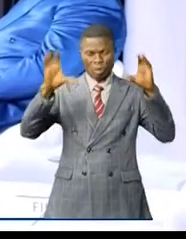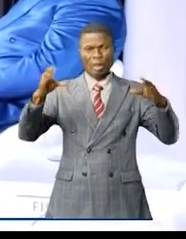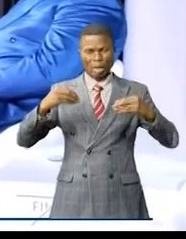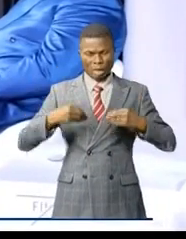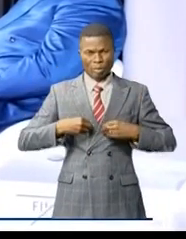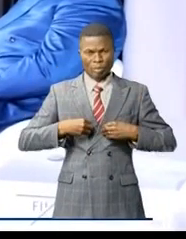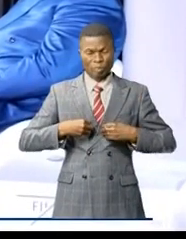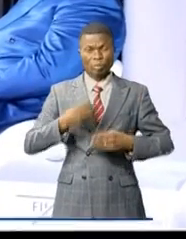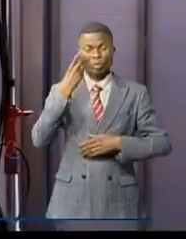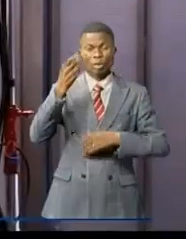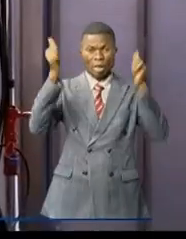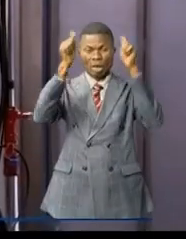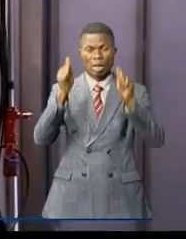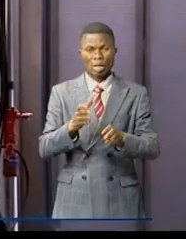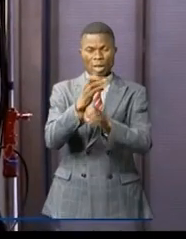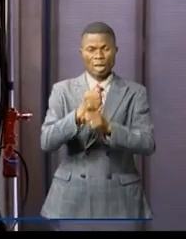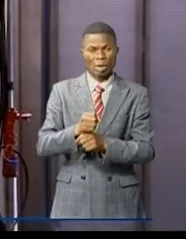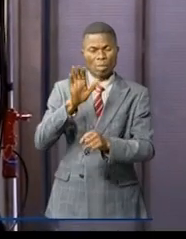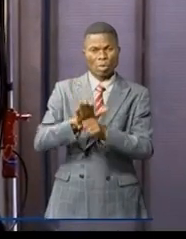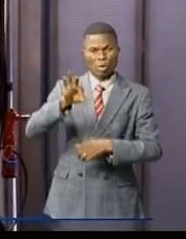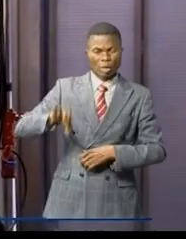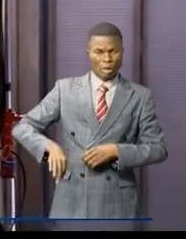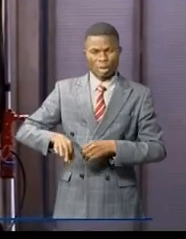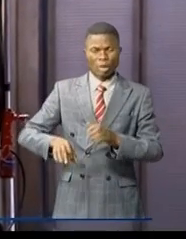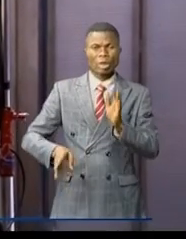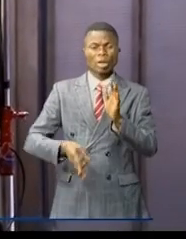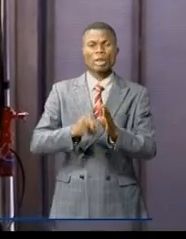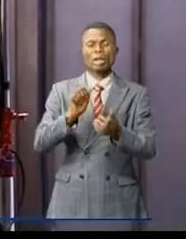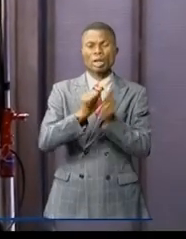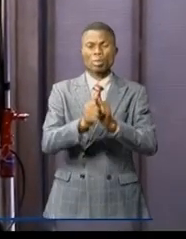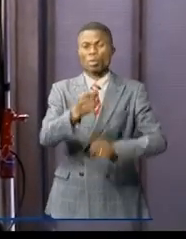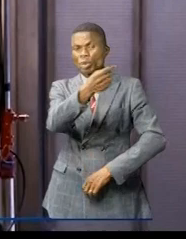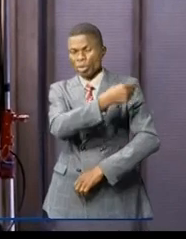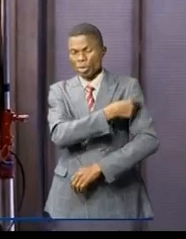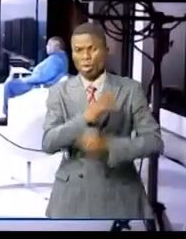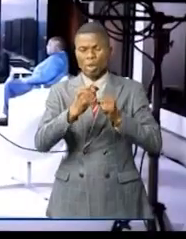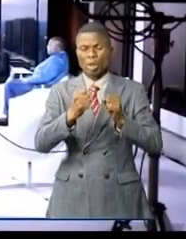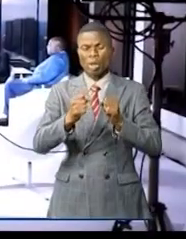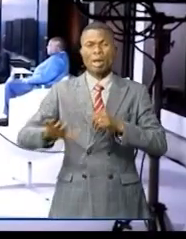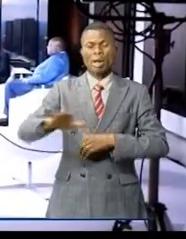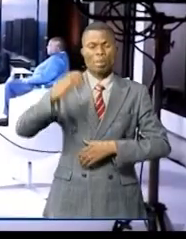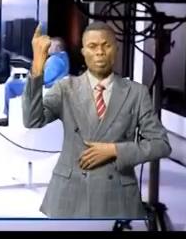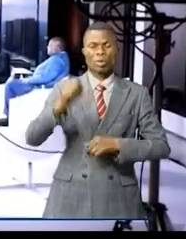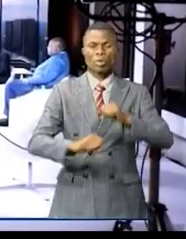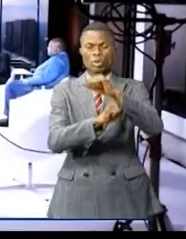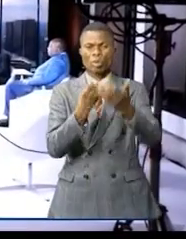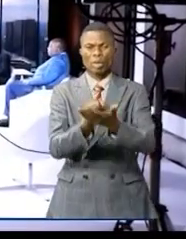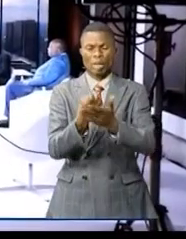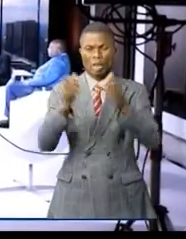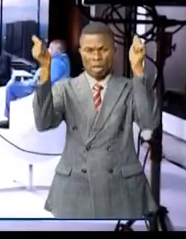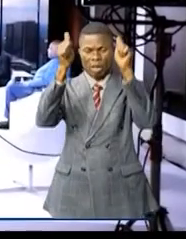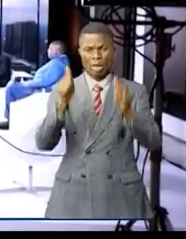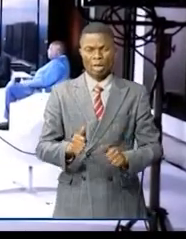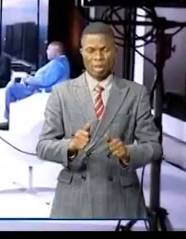souhaits de voir l'Afrique bénéficier davantage de doses de vaccins et les puissances mondiales soutenir l'économie africaine pour une